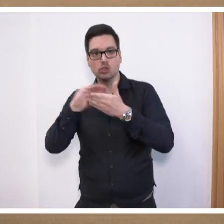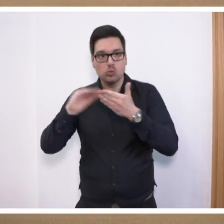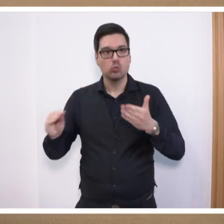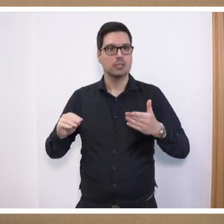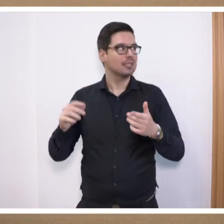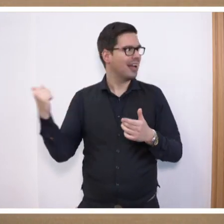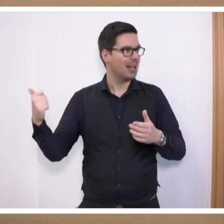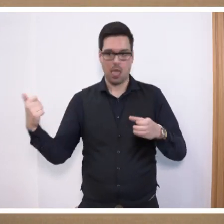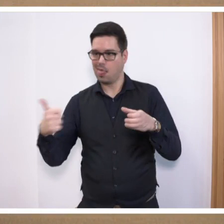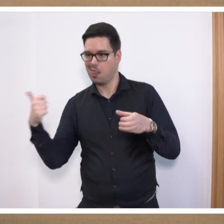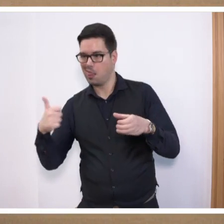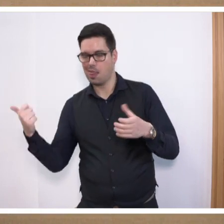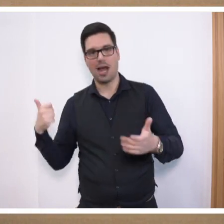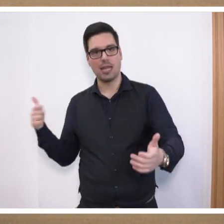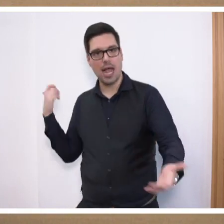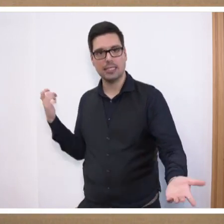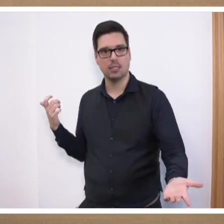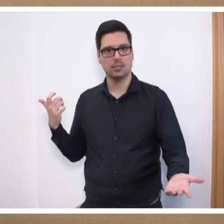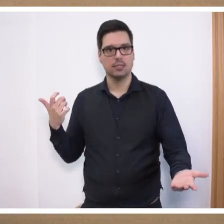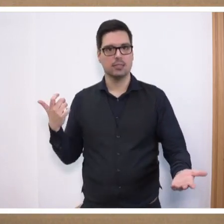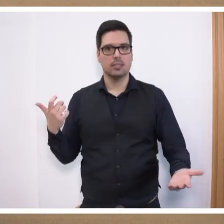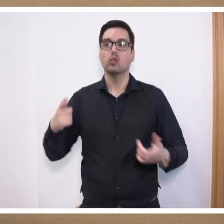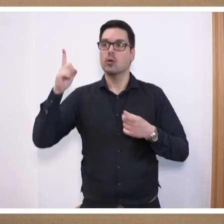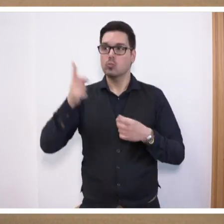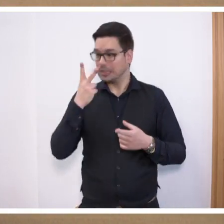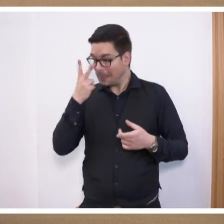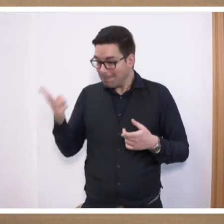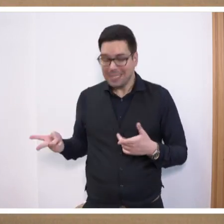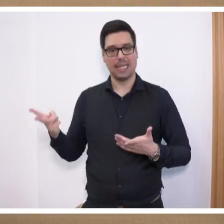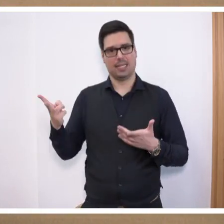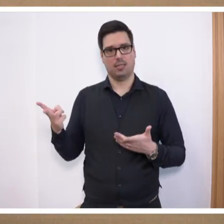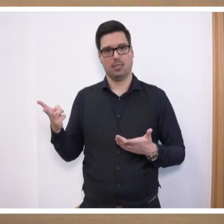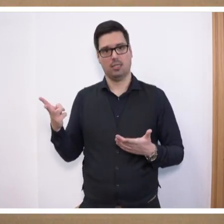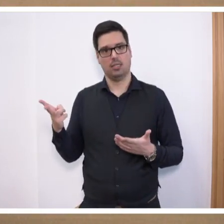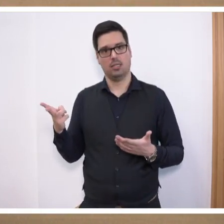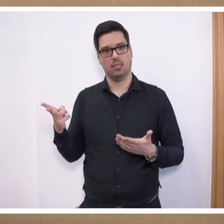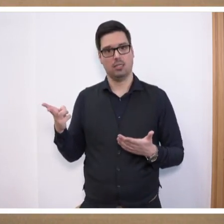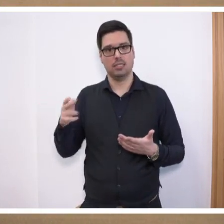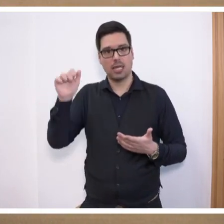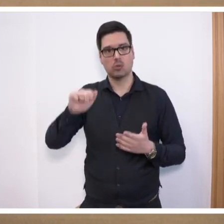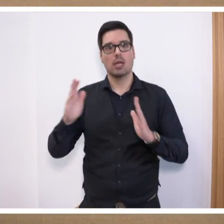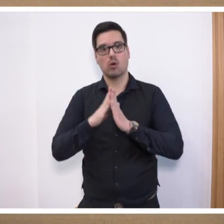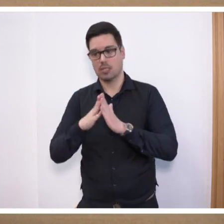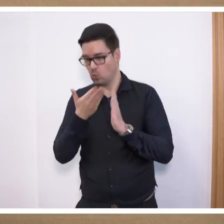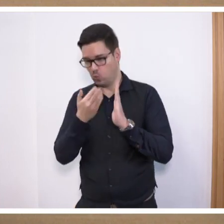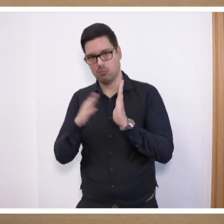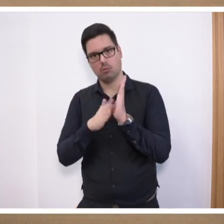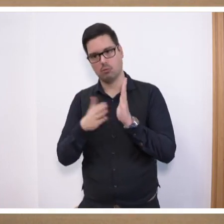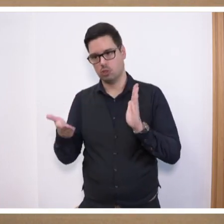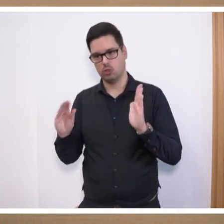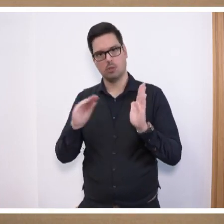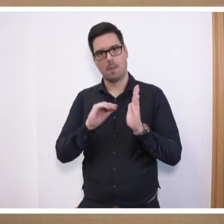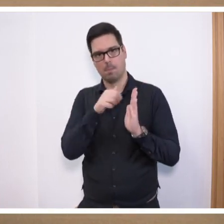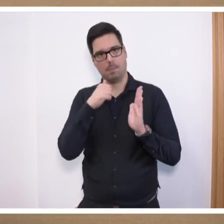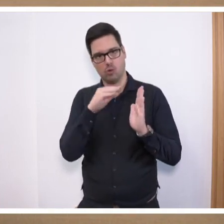alleine gelassen. Und auch diese müssen wir unbedingt in den Blick nehmen. Im aktuellen Haushalt ist hier leider Fehlanzeige.